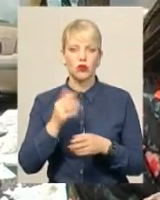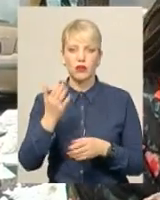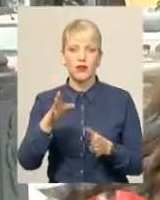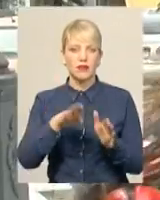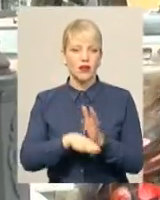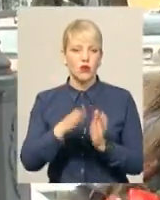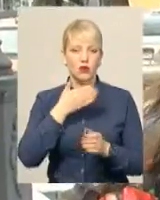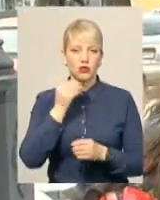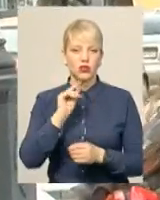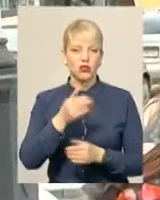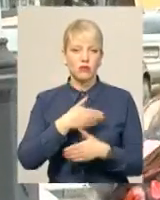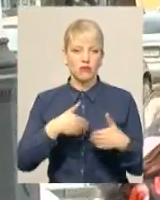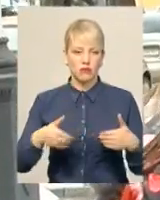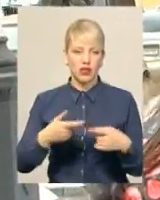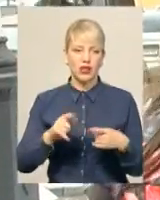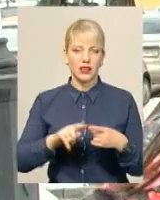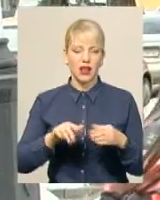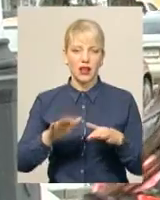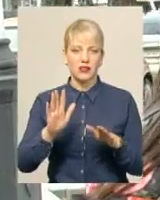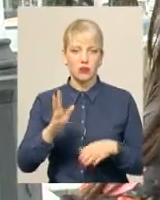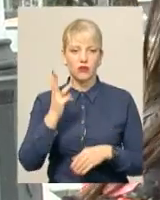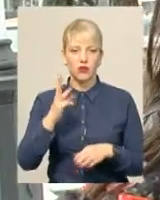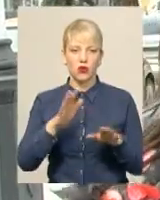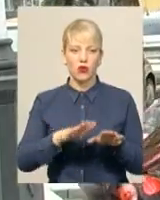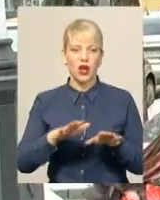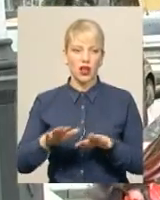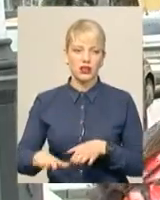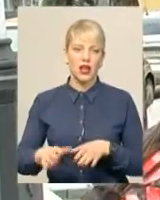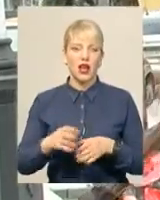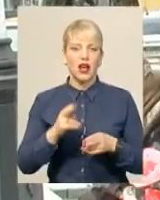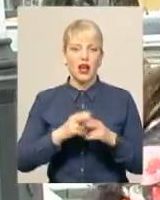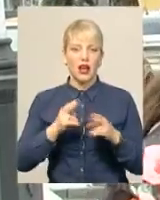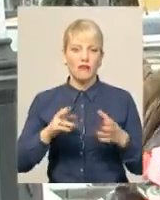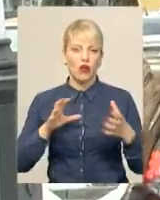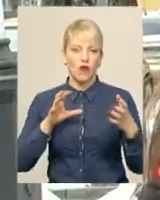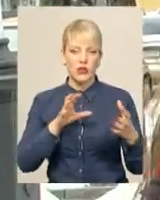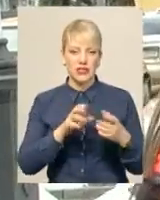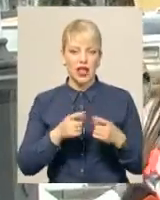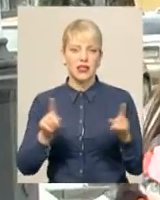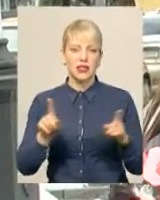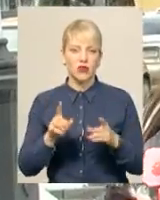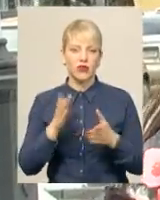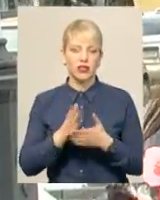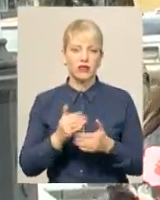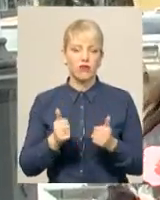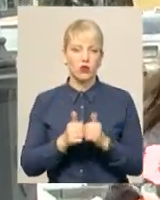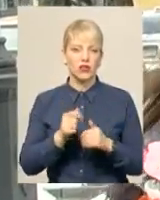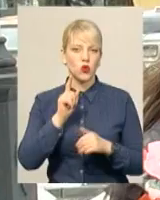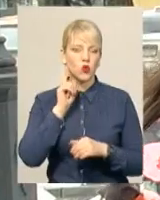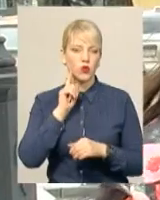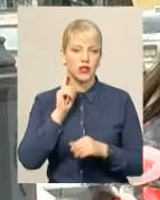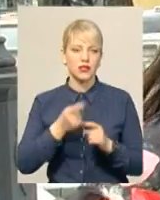хуже, чим ми. Наша акція буде відбуватись в трьох локациях. Це автовокзал, який знаходиться возі юності. Це